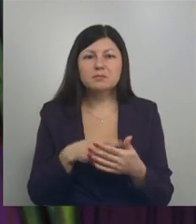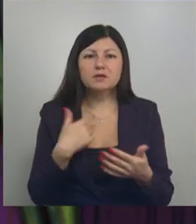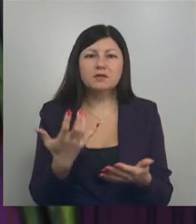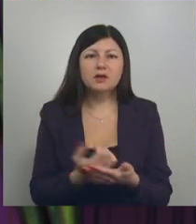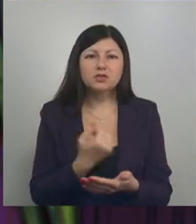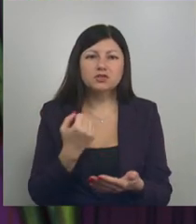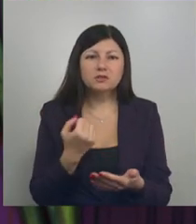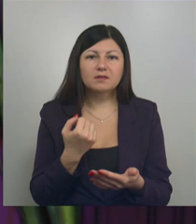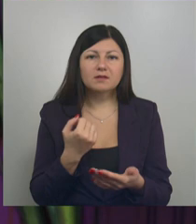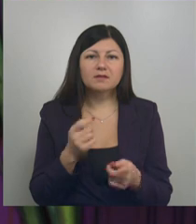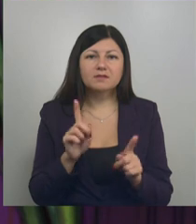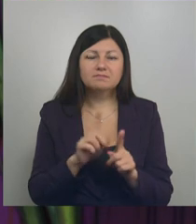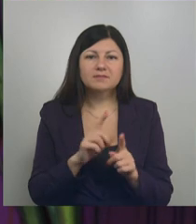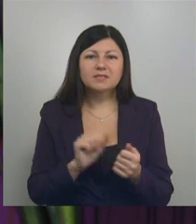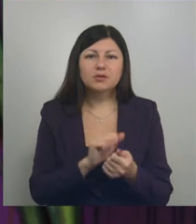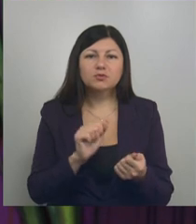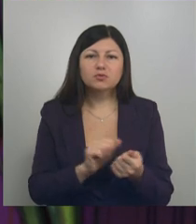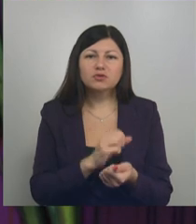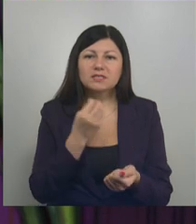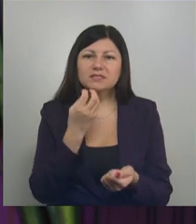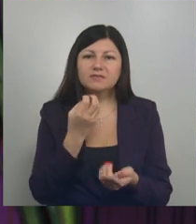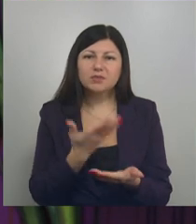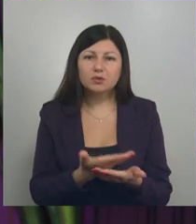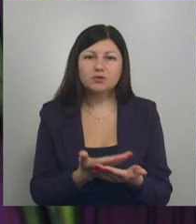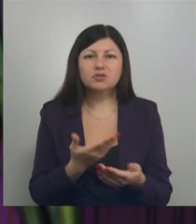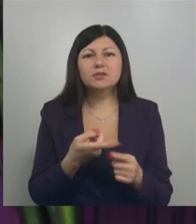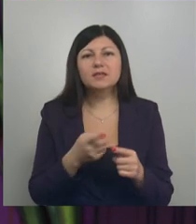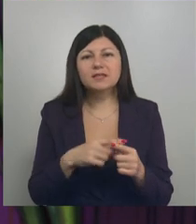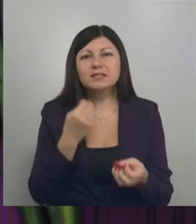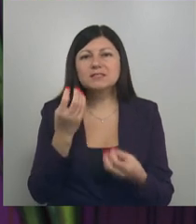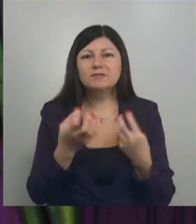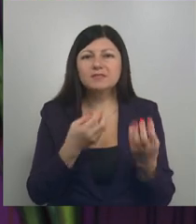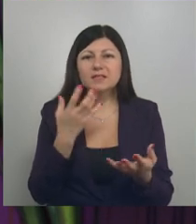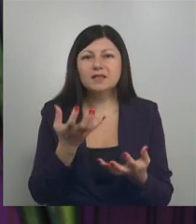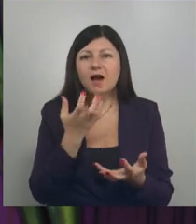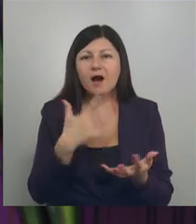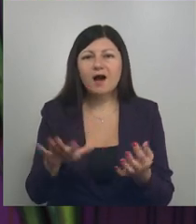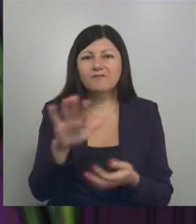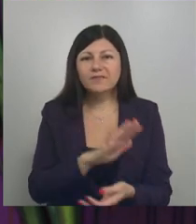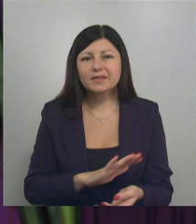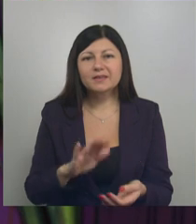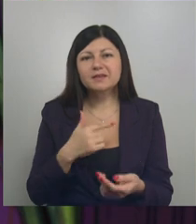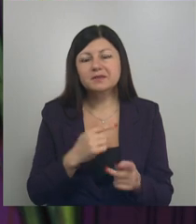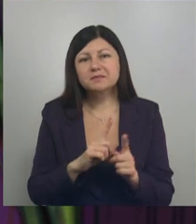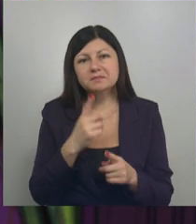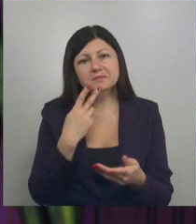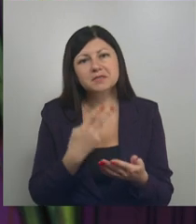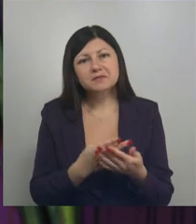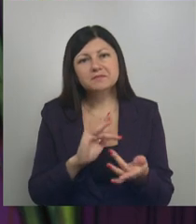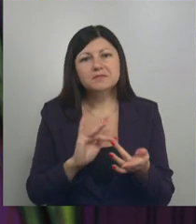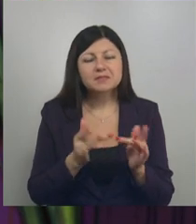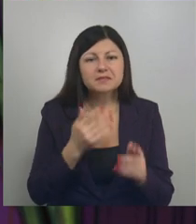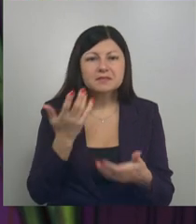засушенный этот цветочек, и папа пишет, это же цветы Африки. И я стала рассматривать в